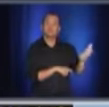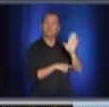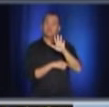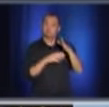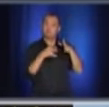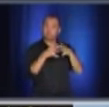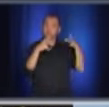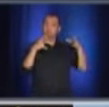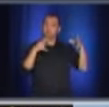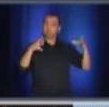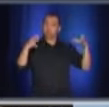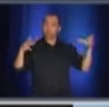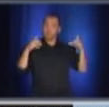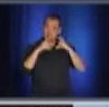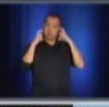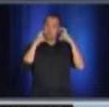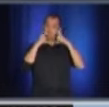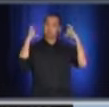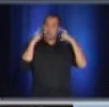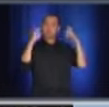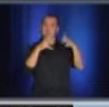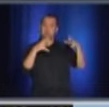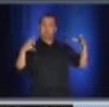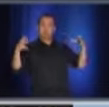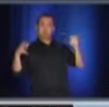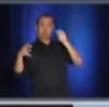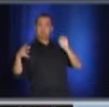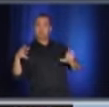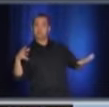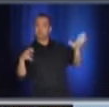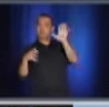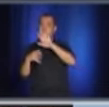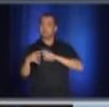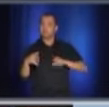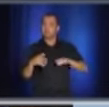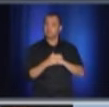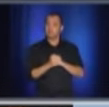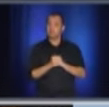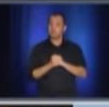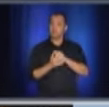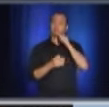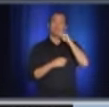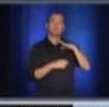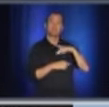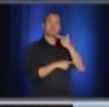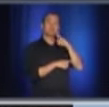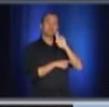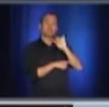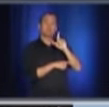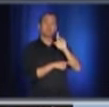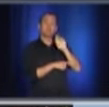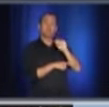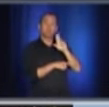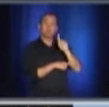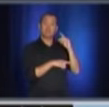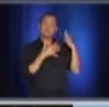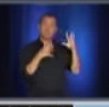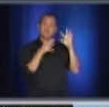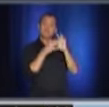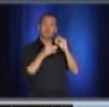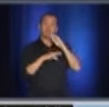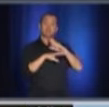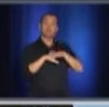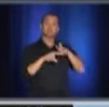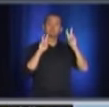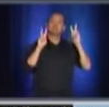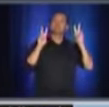semaines. Mme Guilbault l'a dit, je pense que son expression a fait un peu le tour. C'est